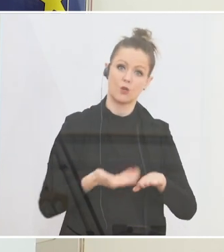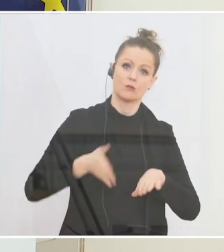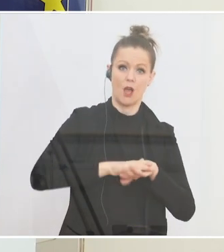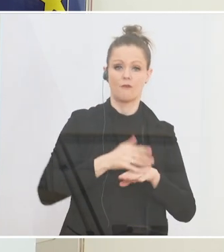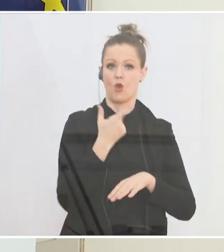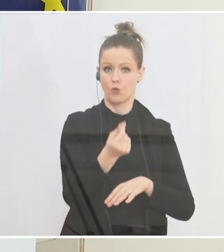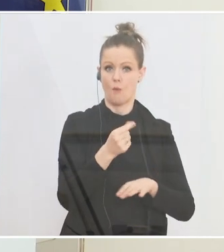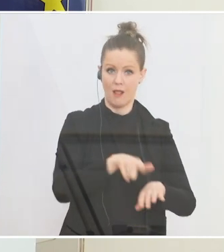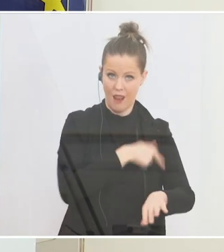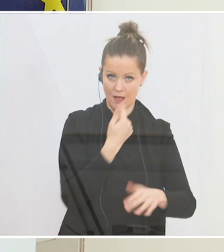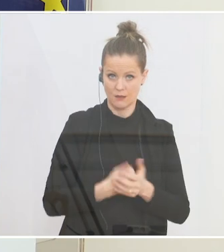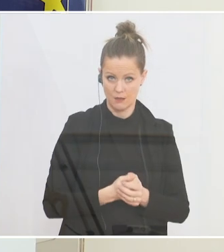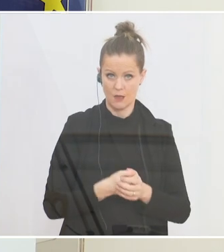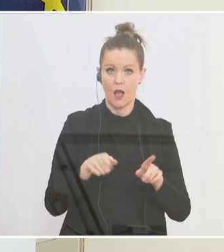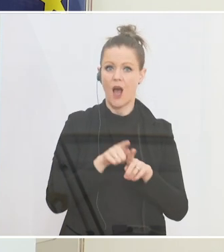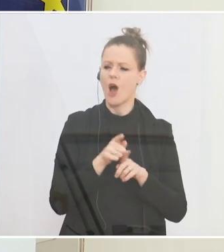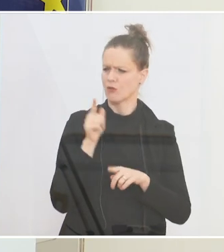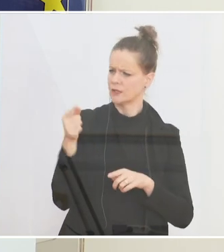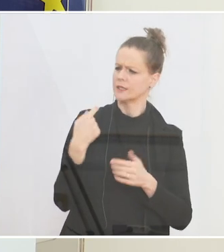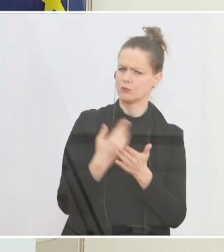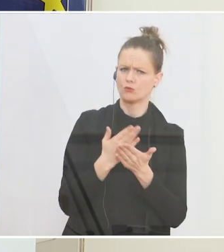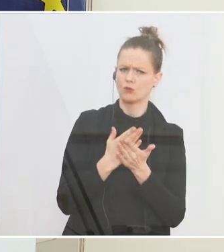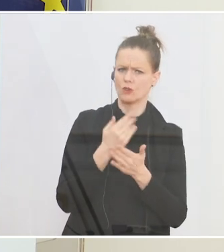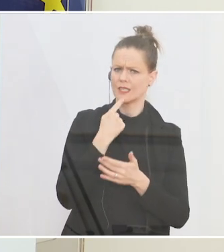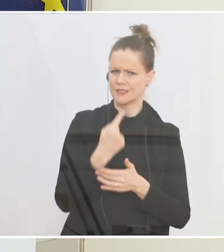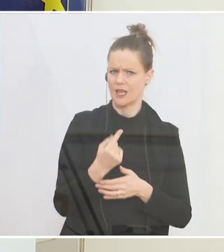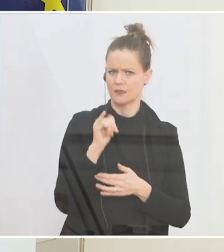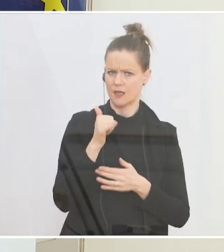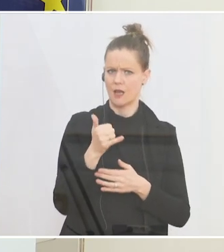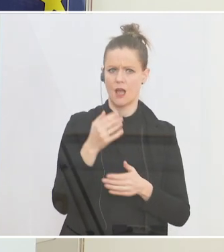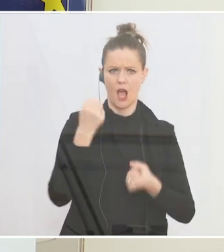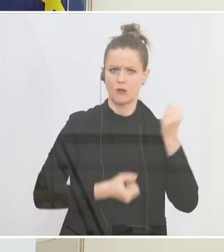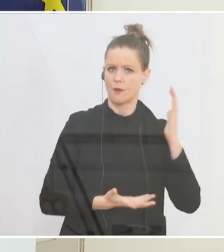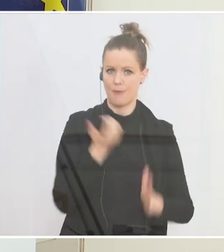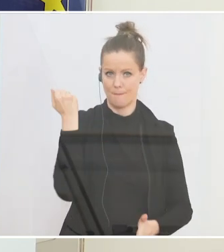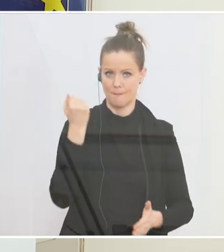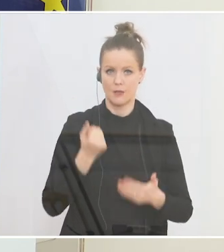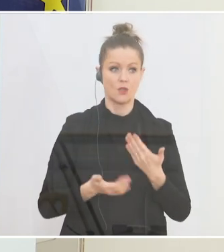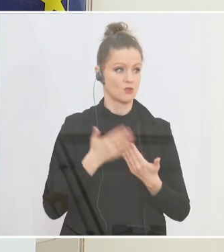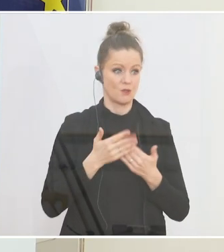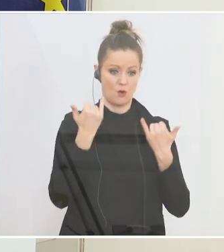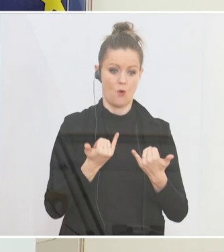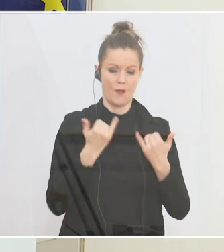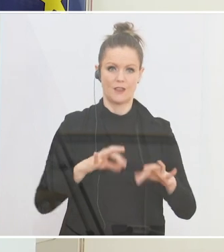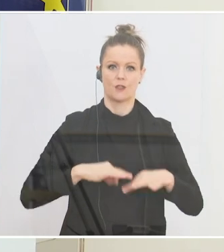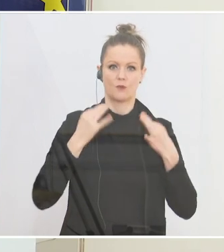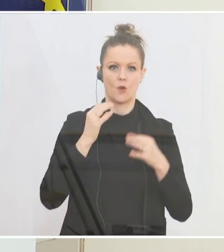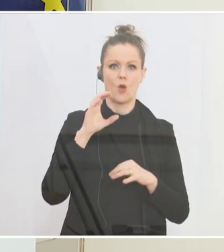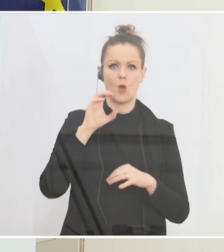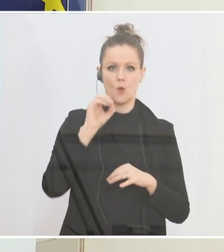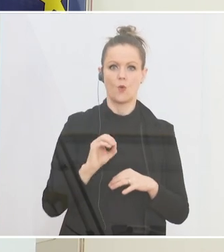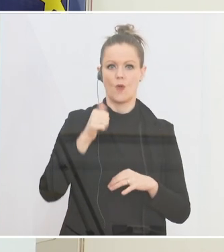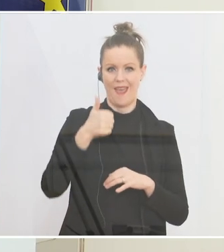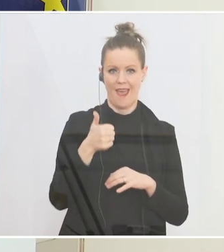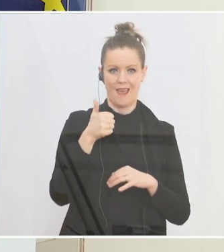Und das ist vor allem diese Beschlagnahme, die du angesprochen hast, weil wir merken und jeder, der halt das Ö1-Morgen-Sanal gehört hat, hat den Herrn Winkelmann, den